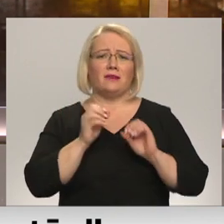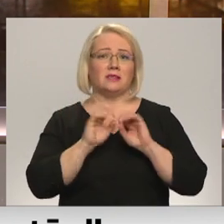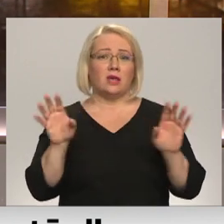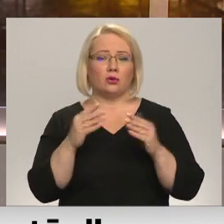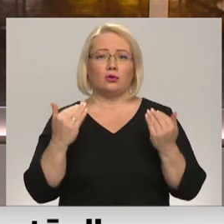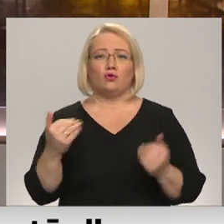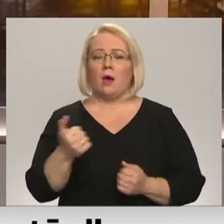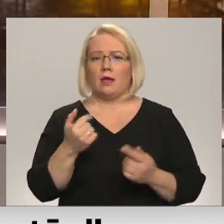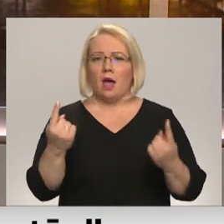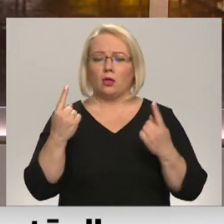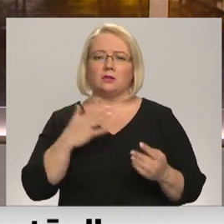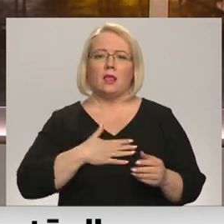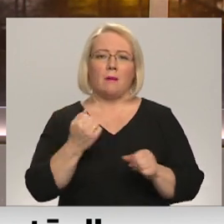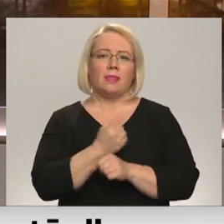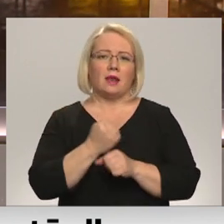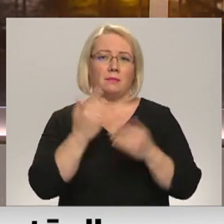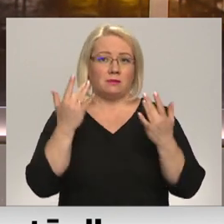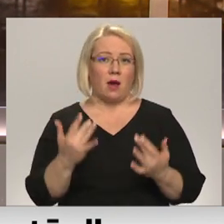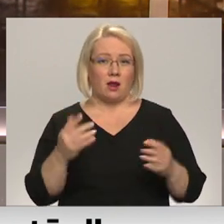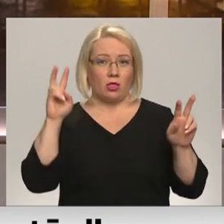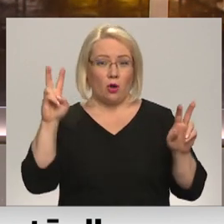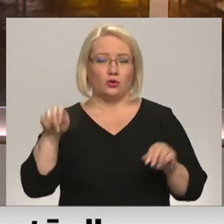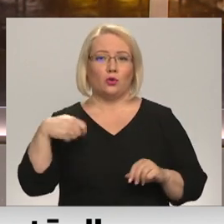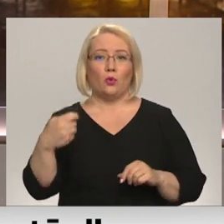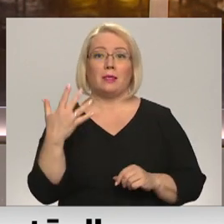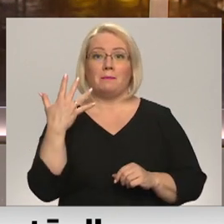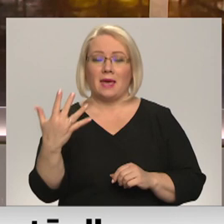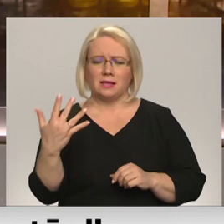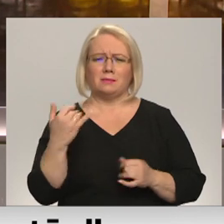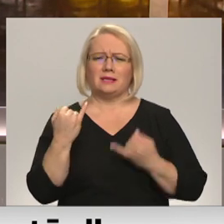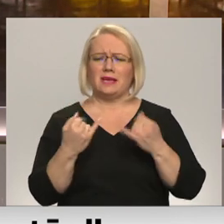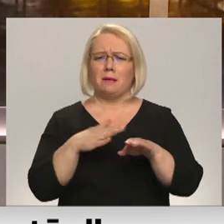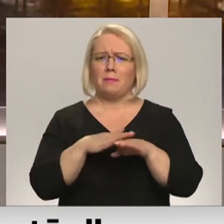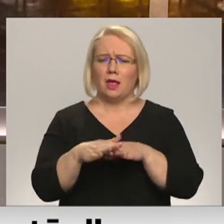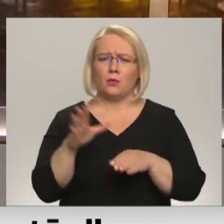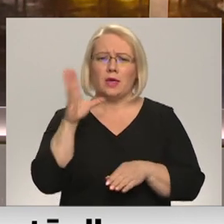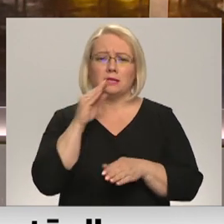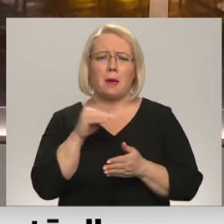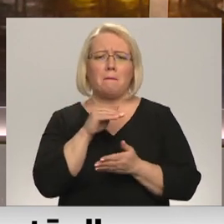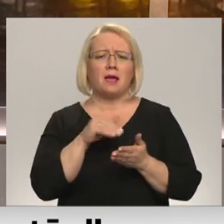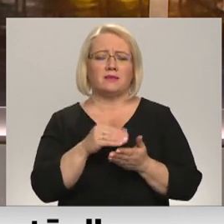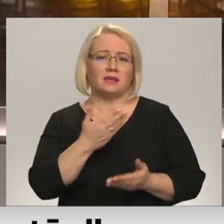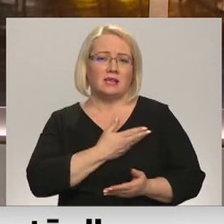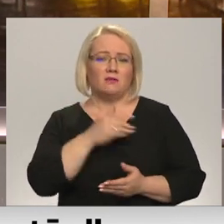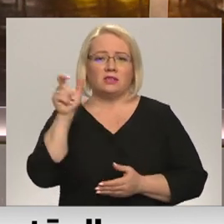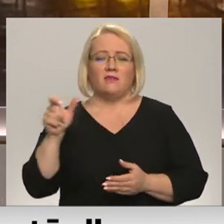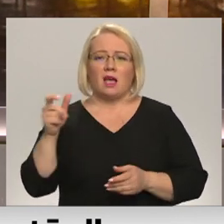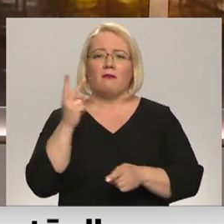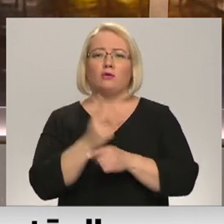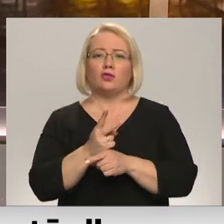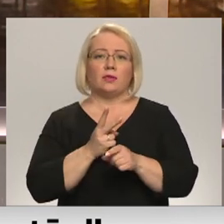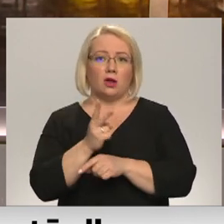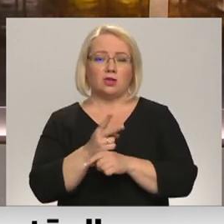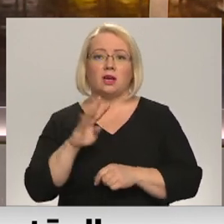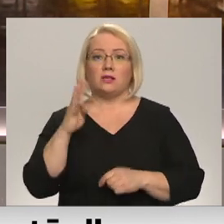kuras šogad aktualizē labdarības maratonus dod pieci. Par cīņu pilnu un iespējumu patstāvīgu dzīvi cilvēkiem ar funkcionāliem traucējumiem. Jau